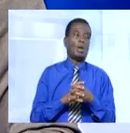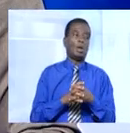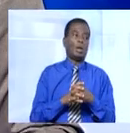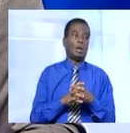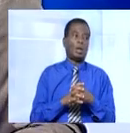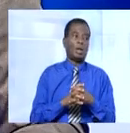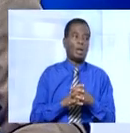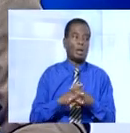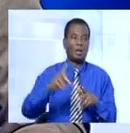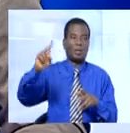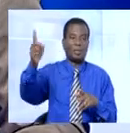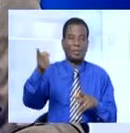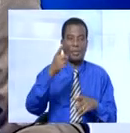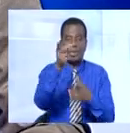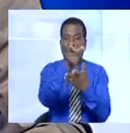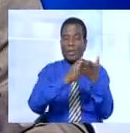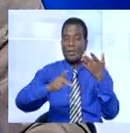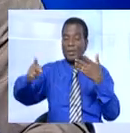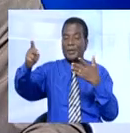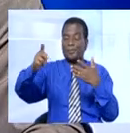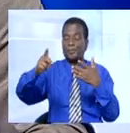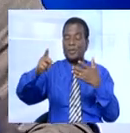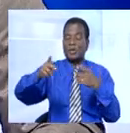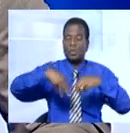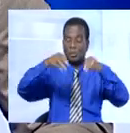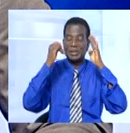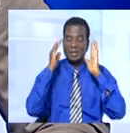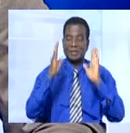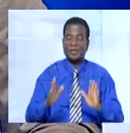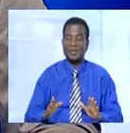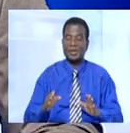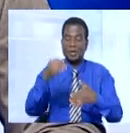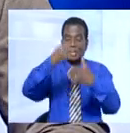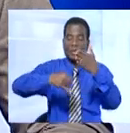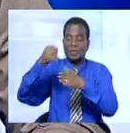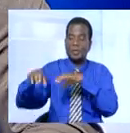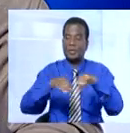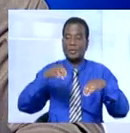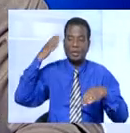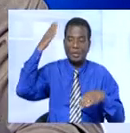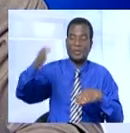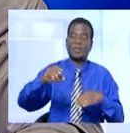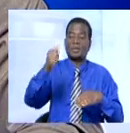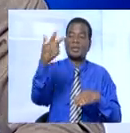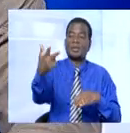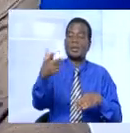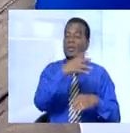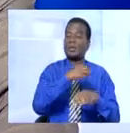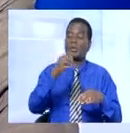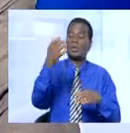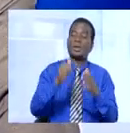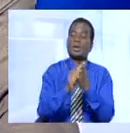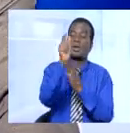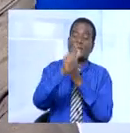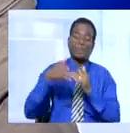La première édition du marché ivoirien de l'artisanat MIVA se tiendra du 7 au 13 avril prochain au palais des sports